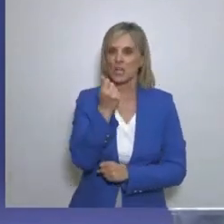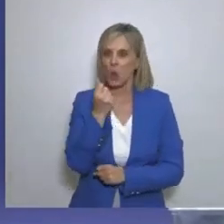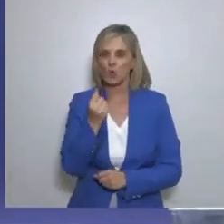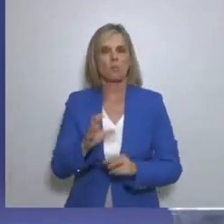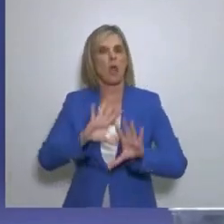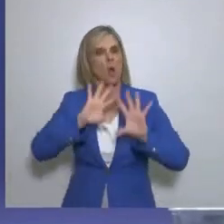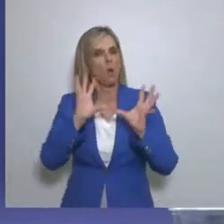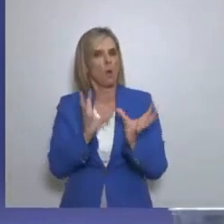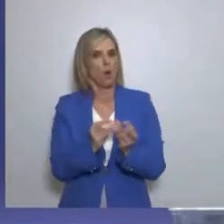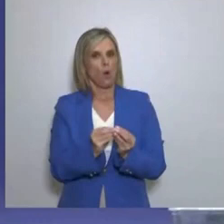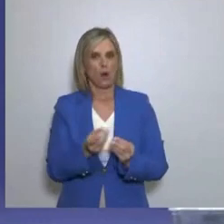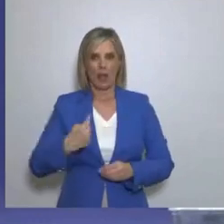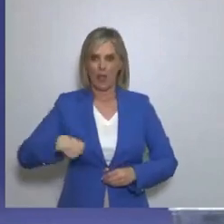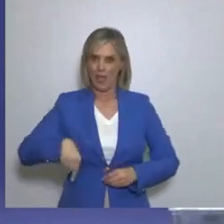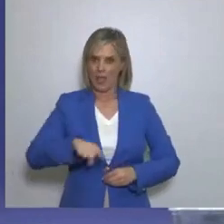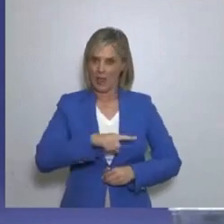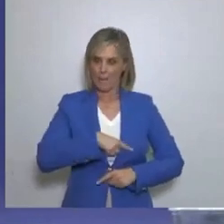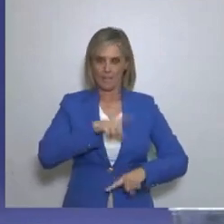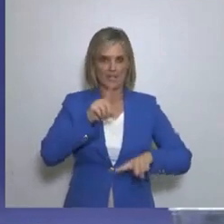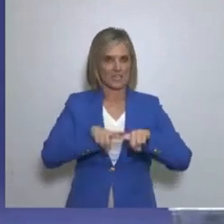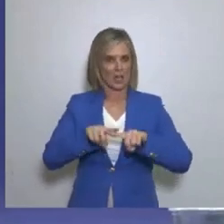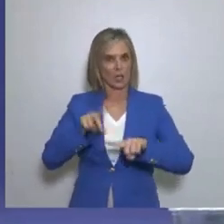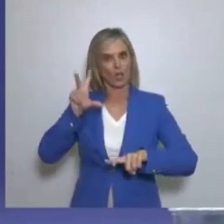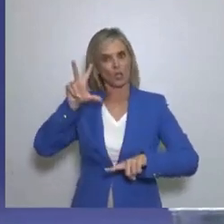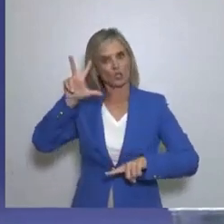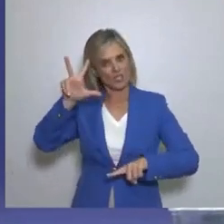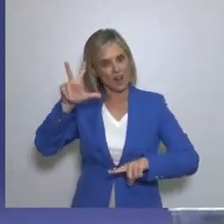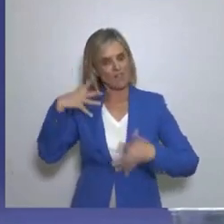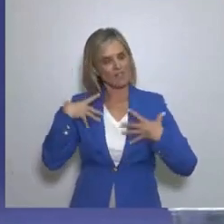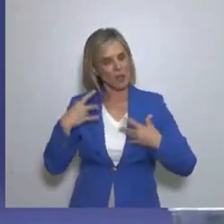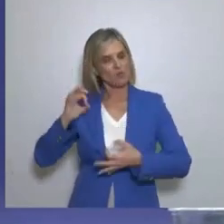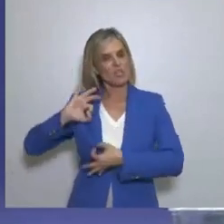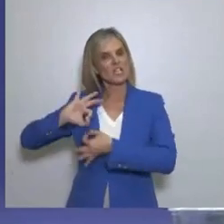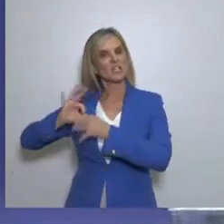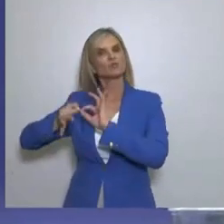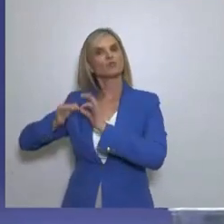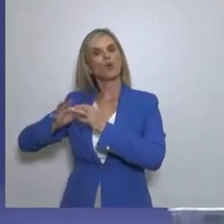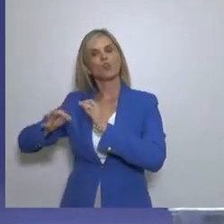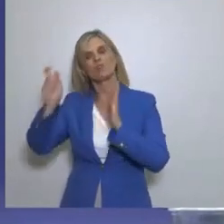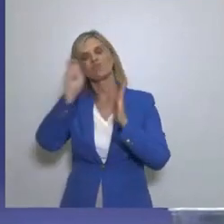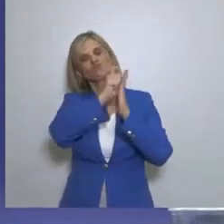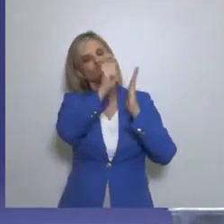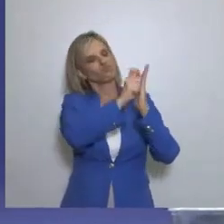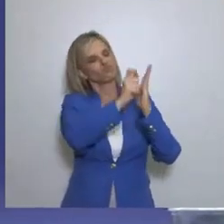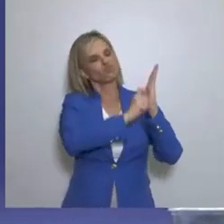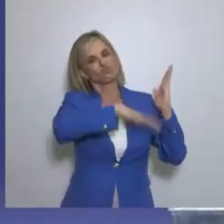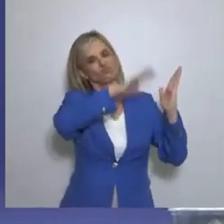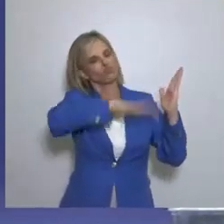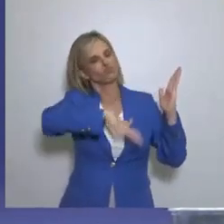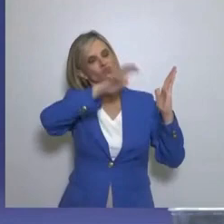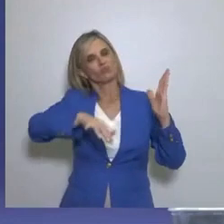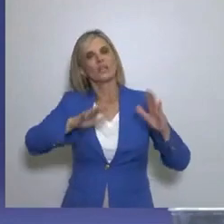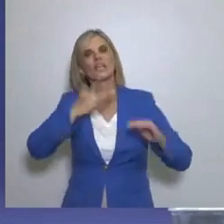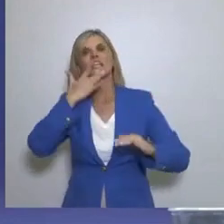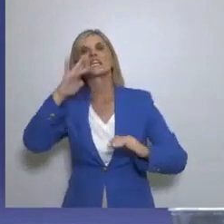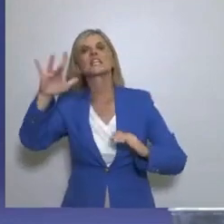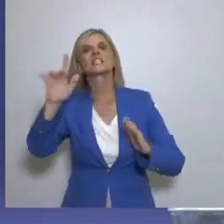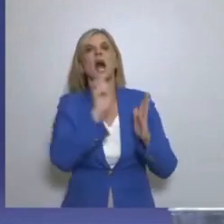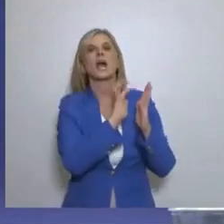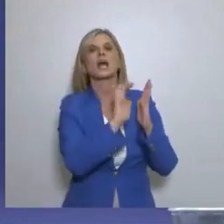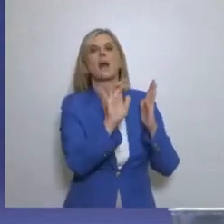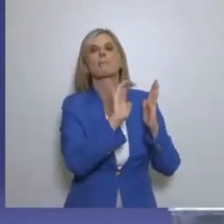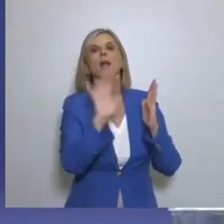Συνέλευσης Μέχρι να σβήσει ο ήλιος Έχουμε πολύ μεγάλη ιστορία Την έχουμε γραμμένη τα φήματά μας Είναι γραμμένη η ιστορία μας με χρυσά γράμματα